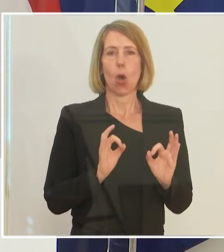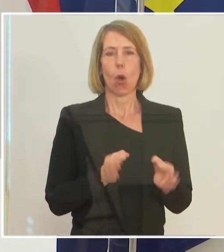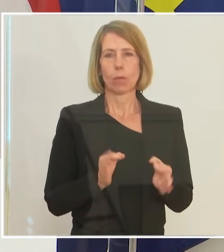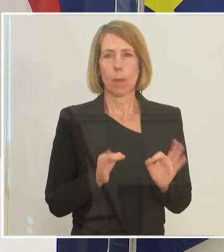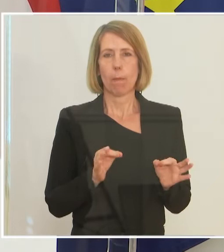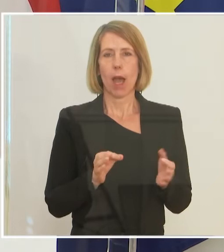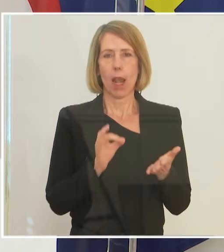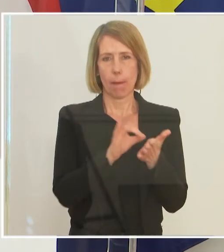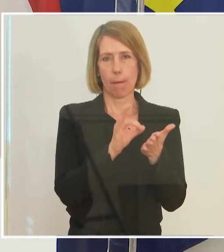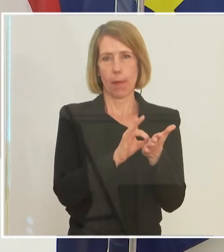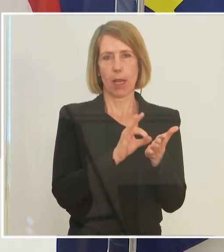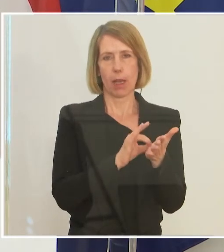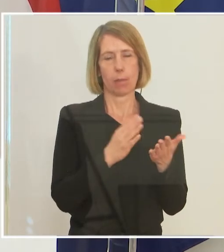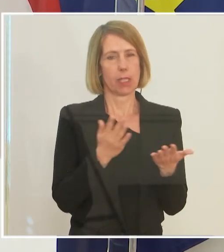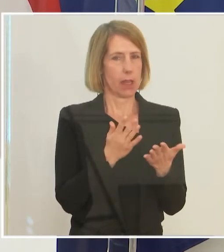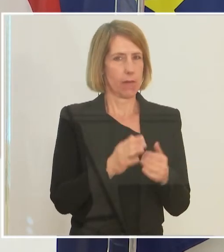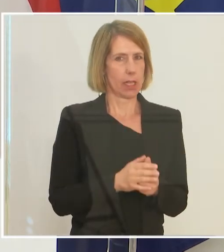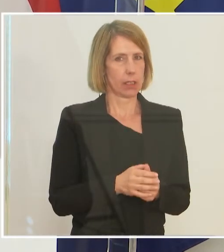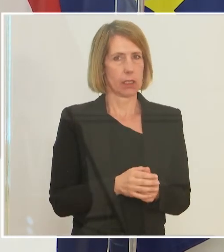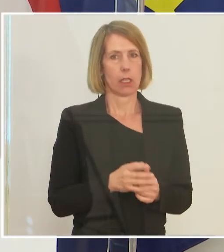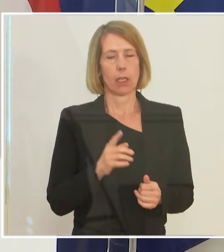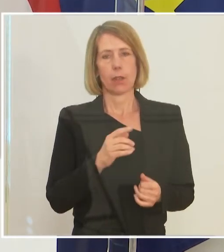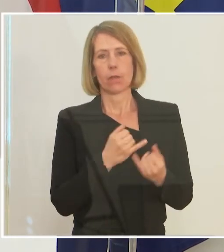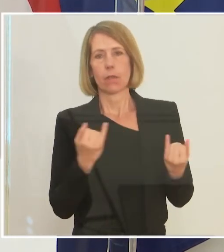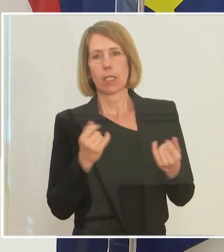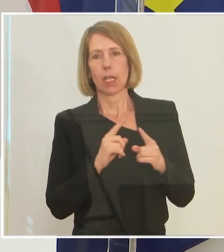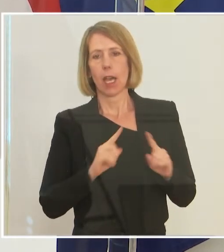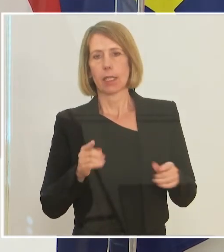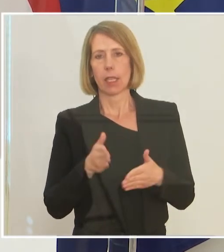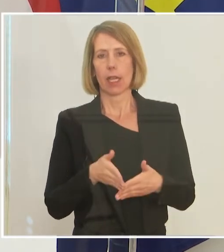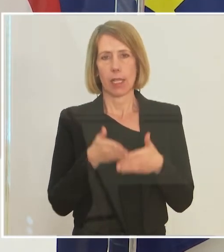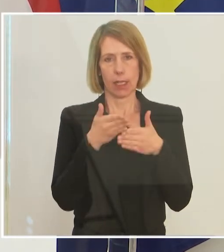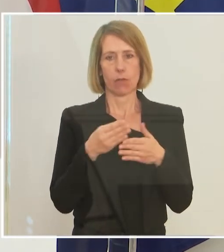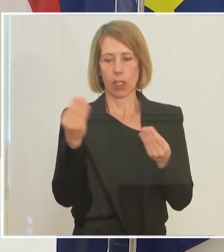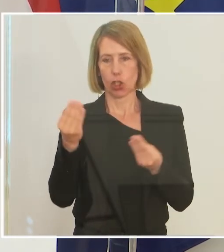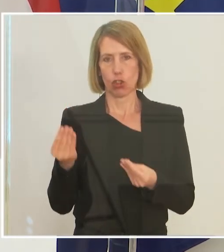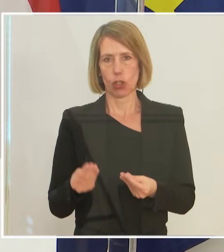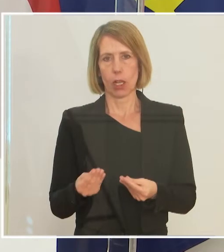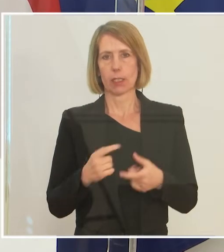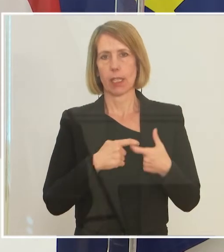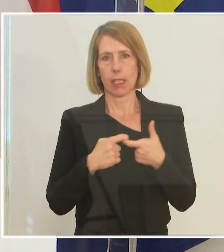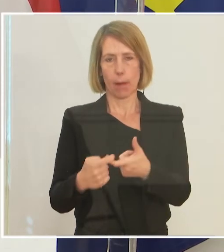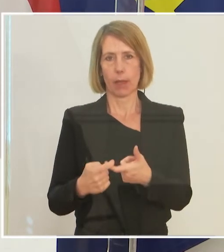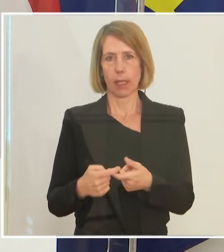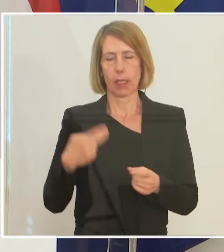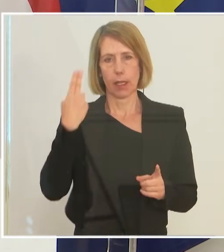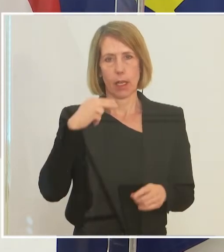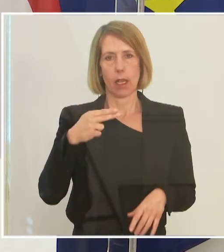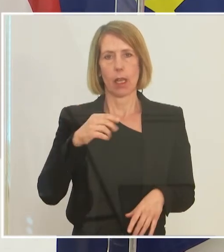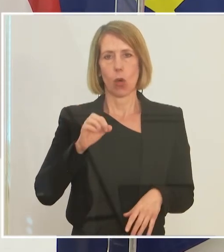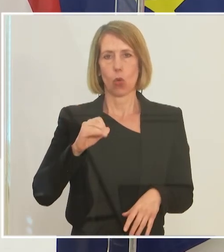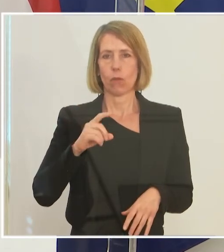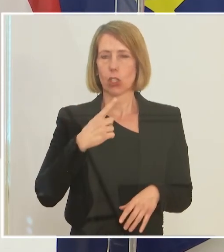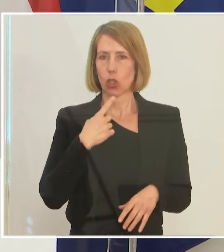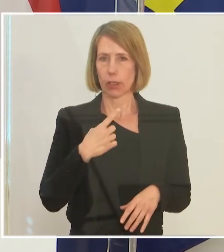optimalen Parameter sind. Das hängt auch davon ab, wie die anderen Hilfen gestaltet werden. Die Kurzarbeit, Helmut Hofer hat es gesagt, ist ja eingebettet in